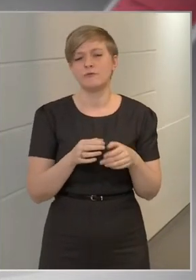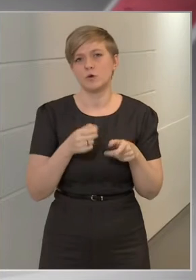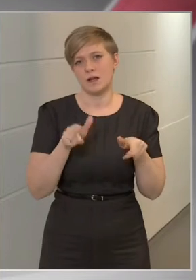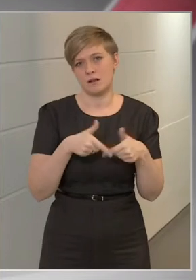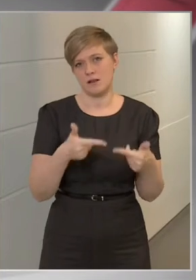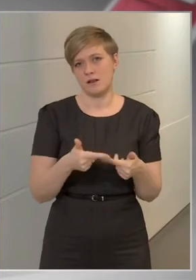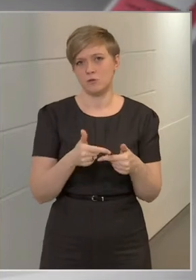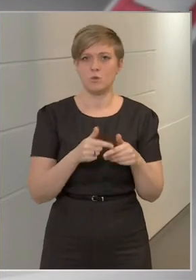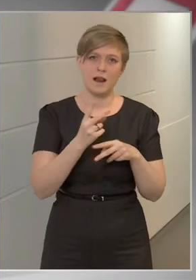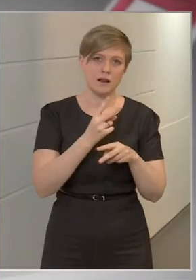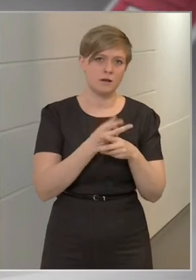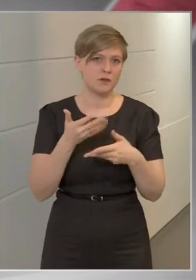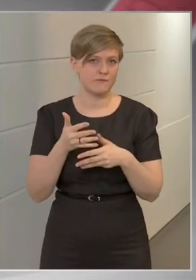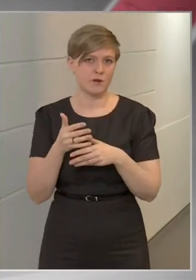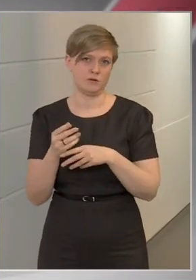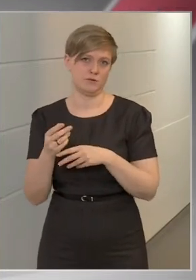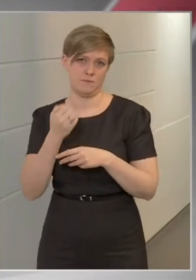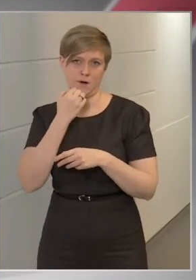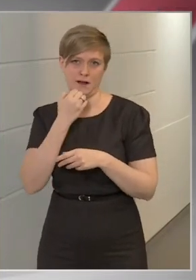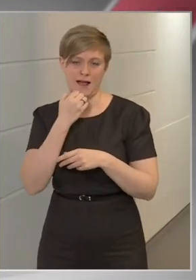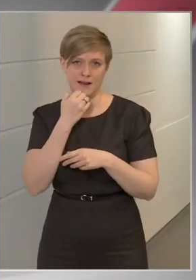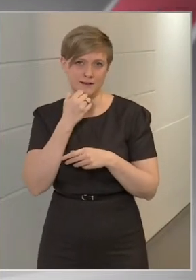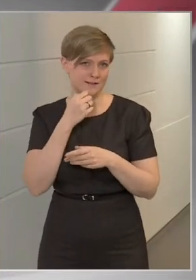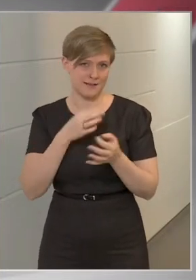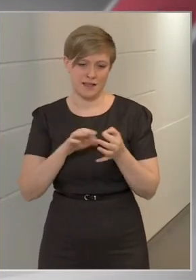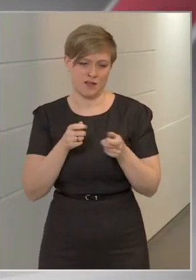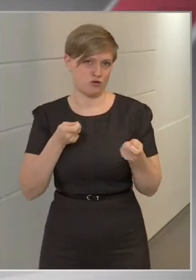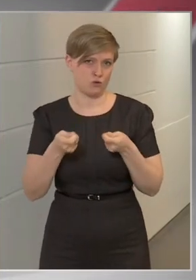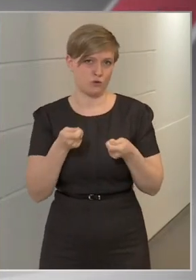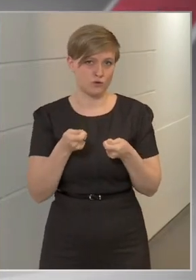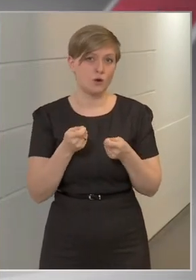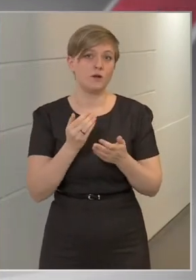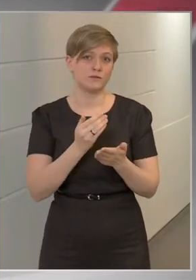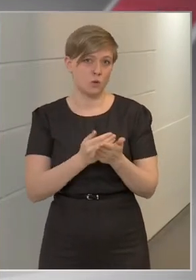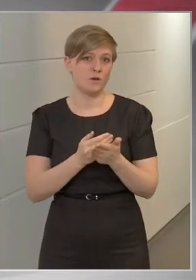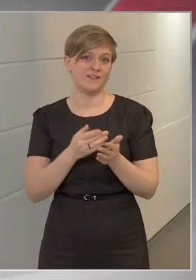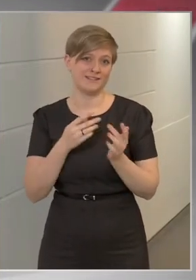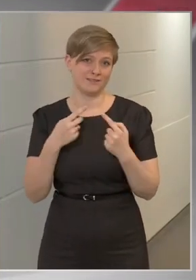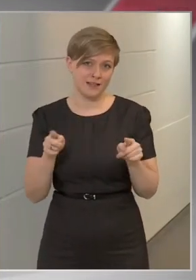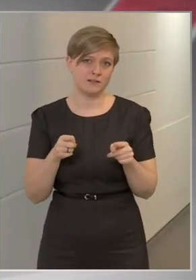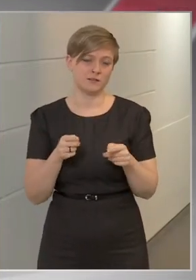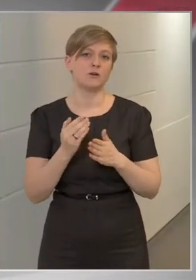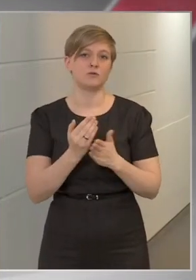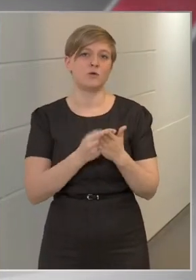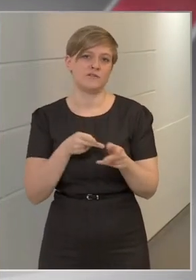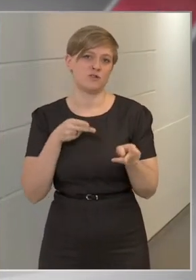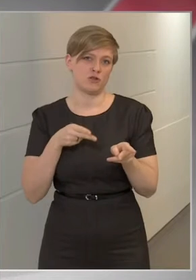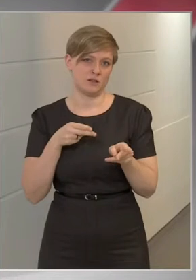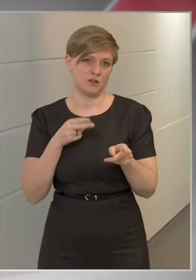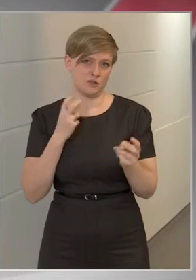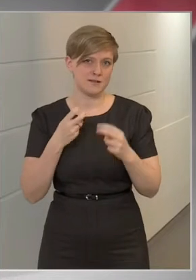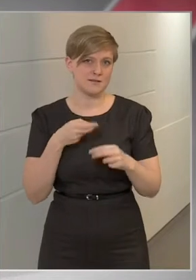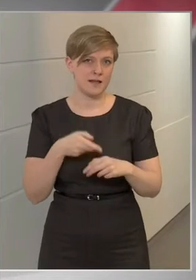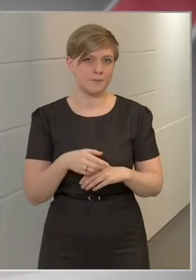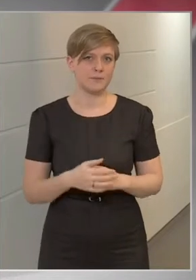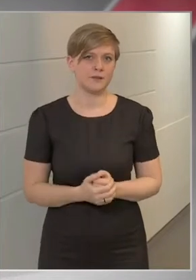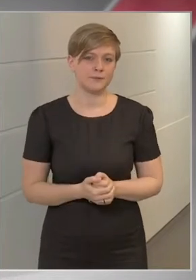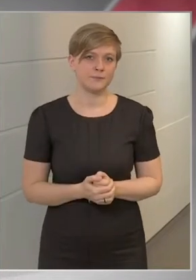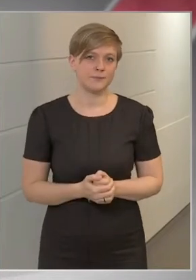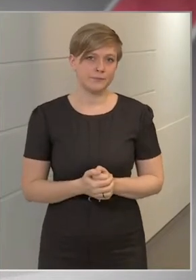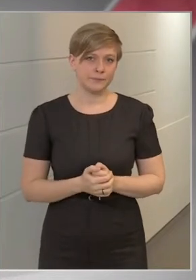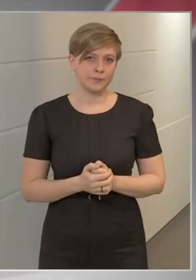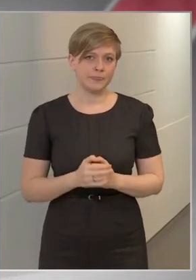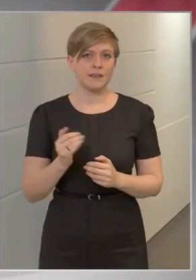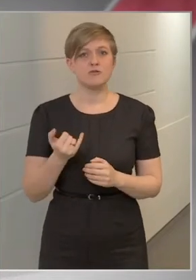alapján teljes körű kontroll biztosítható, és miután a törvény tiltja, ezért ez törvénysértésnek minősül, és